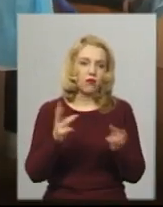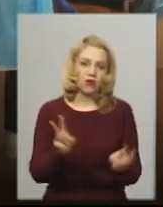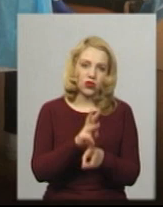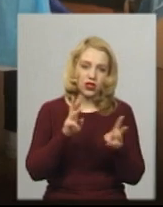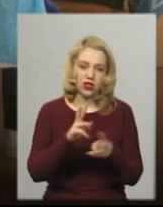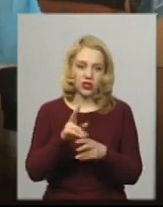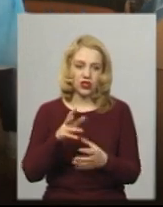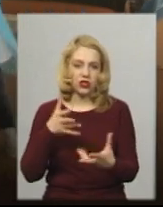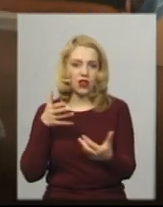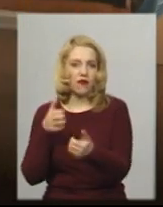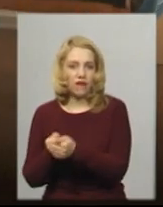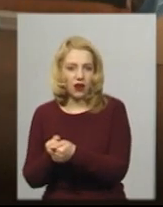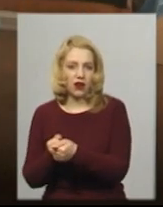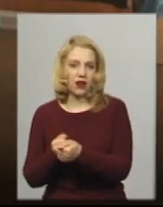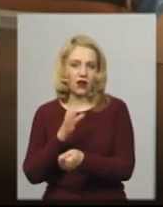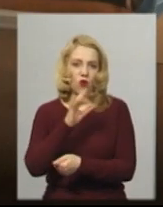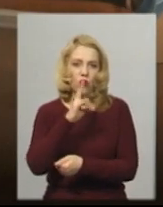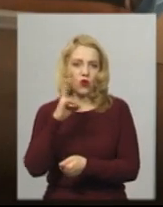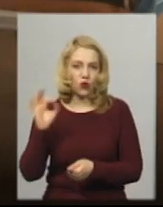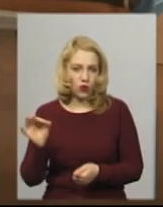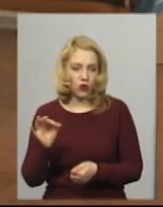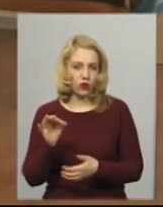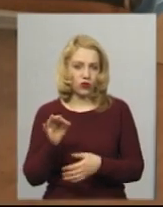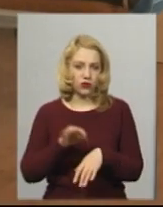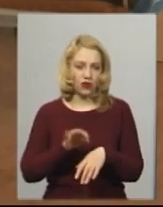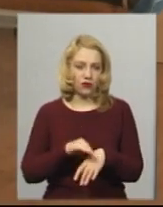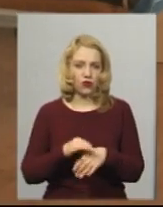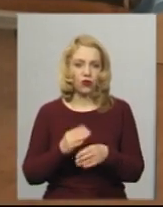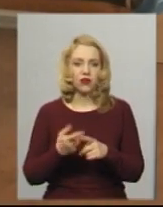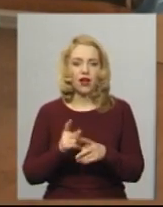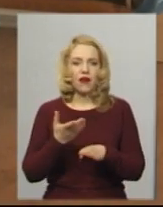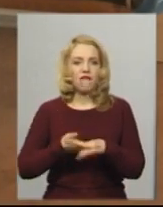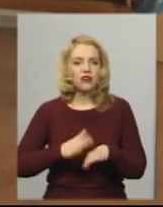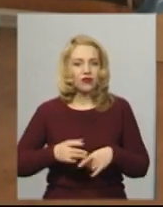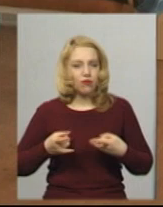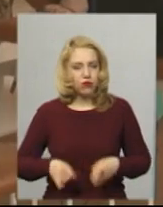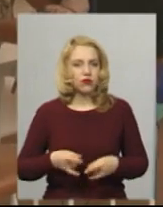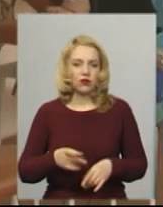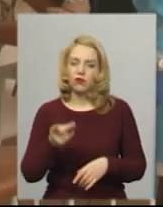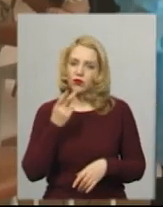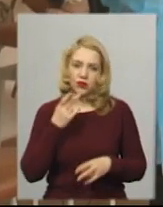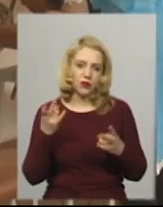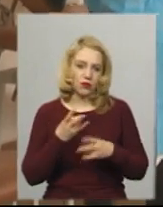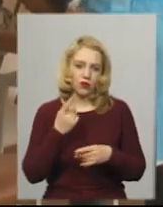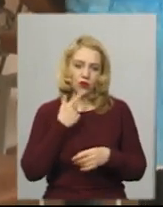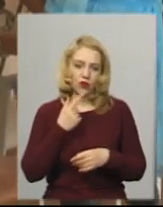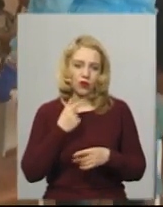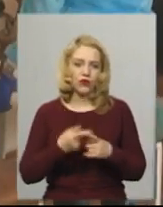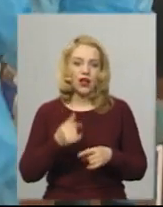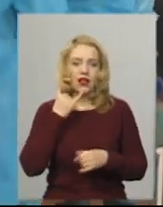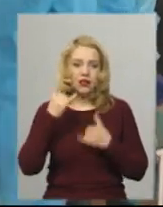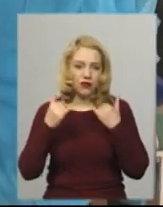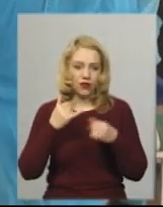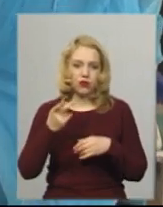дорожньо-транспортні пригоди, онкологічні захворювання, важкі пологи є постійно. Телефонуємо до наших